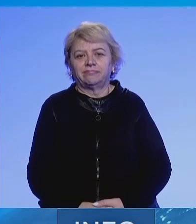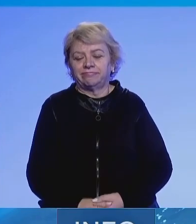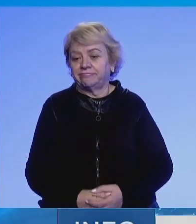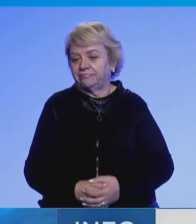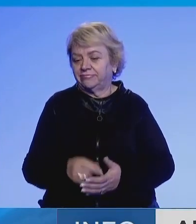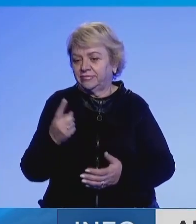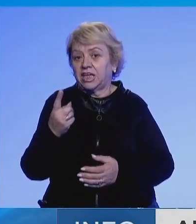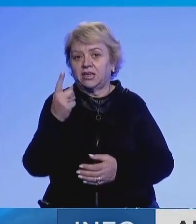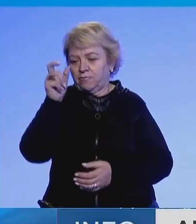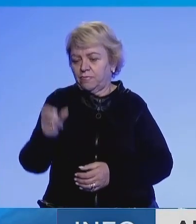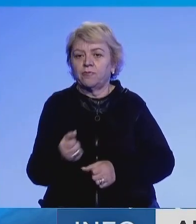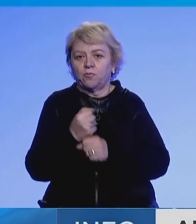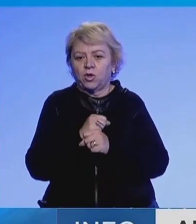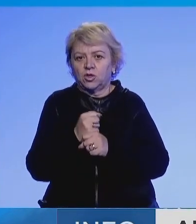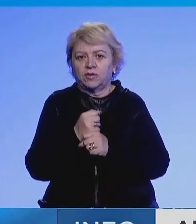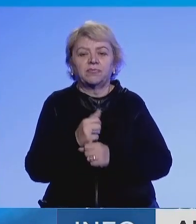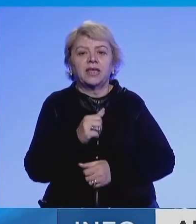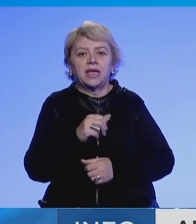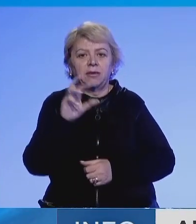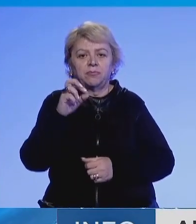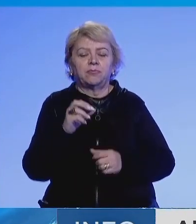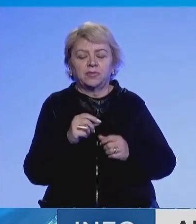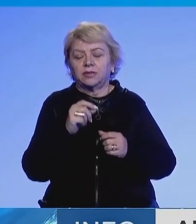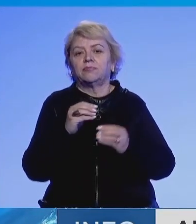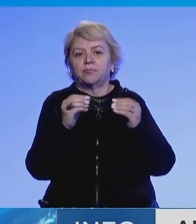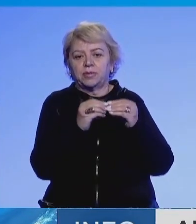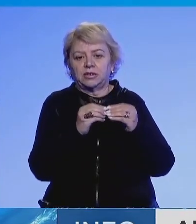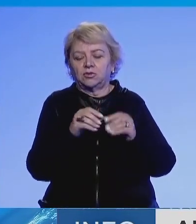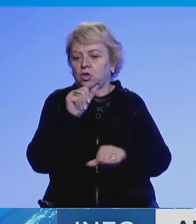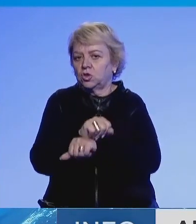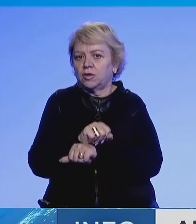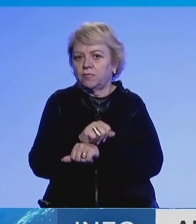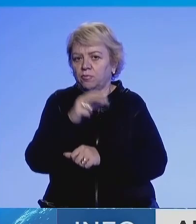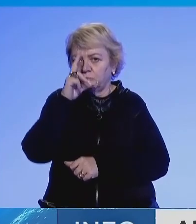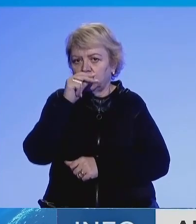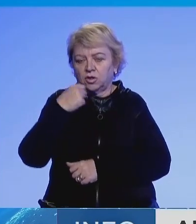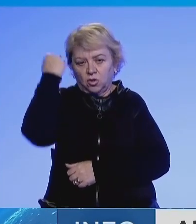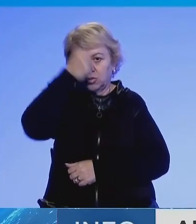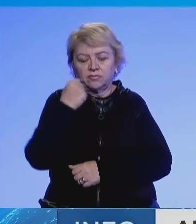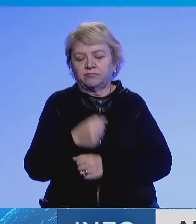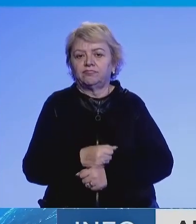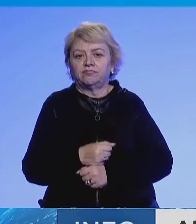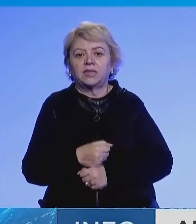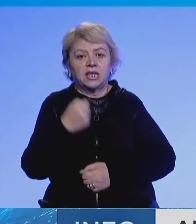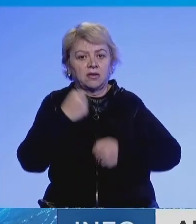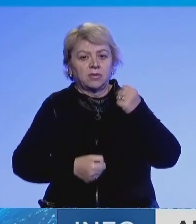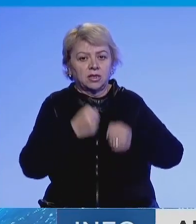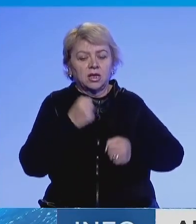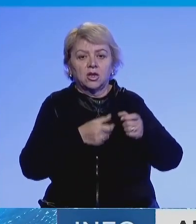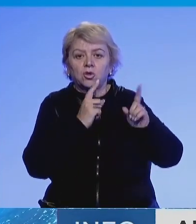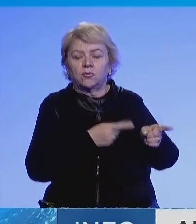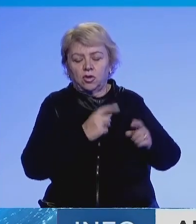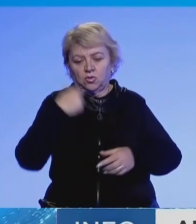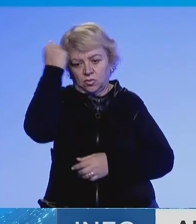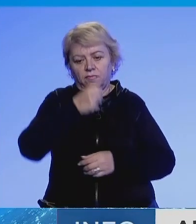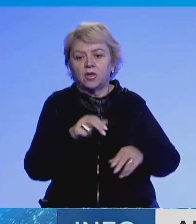Një boshnjak me inicialet EPIKB është arestuar nga policia e Kosovës për krimet të kryera gjatë luftës në Kosovë. Prokuroria